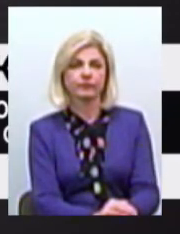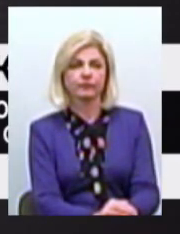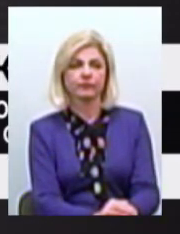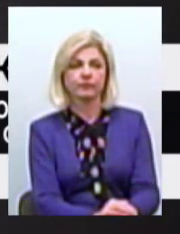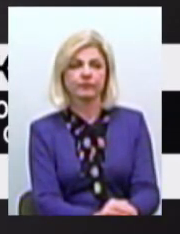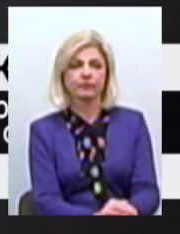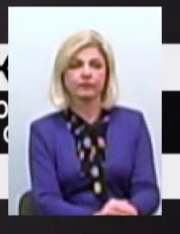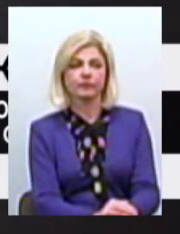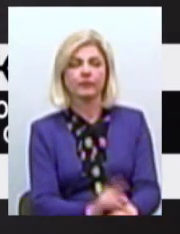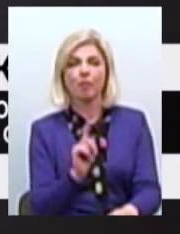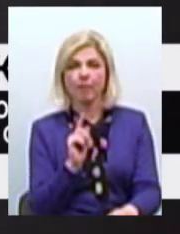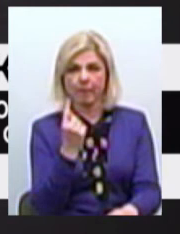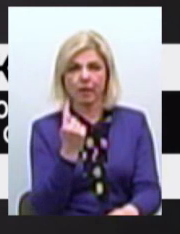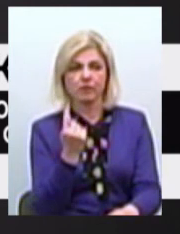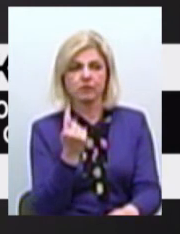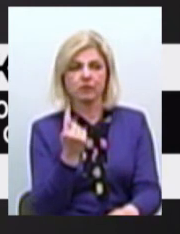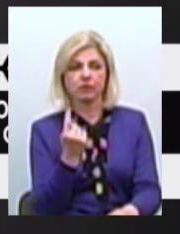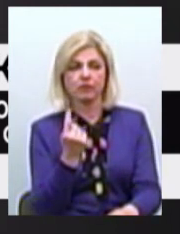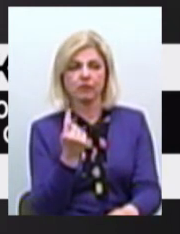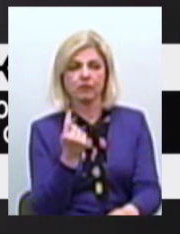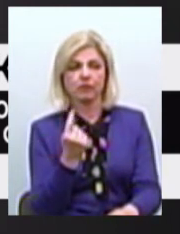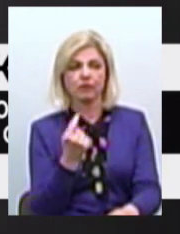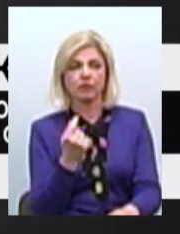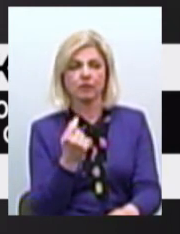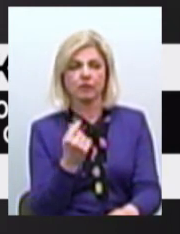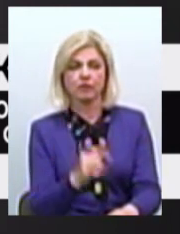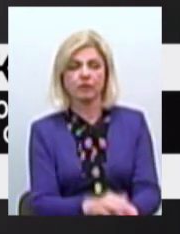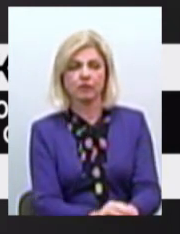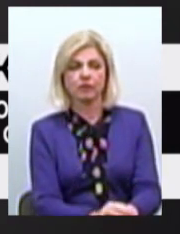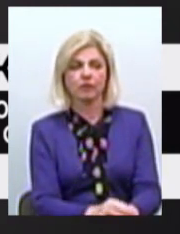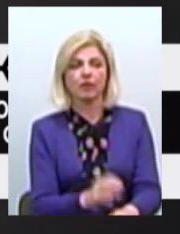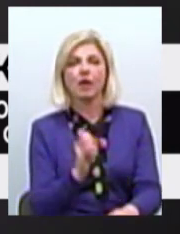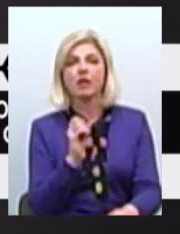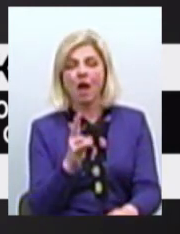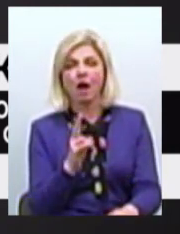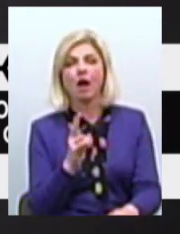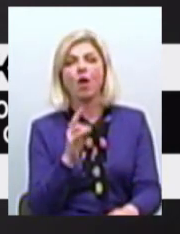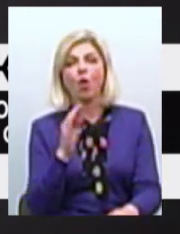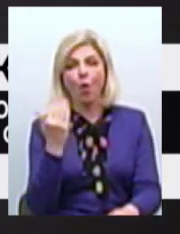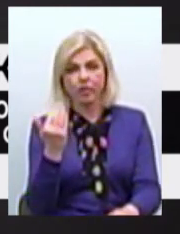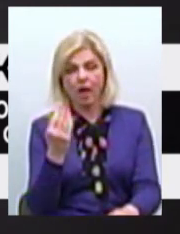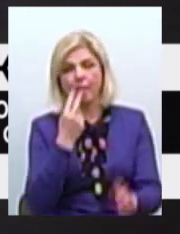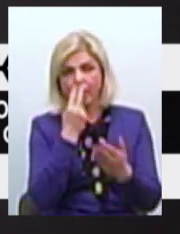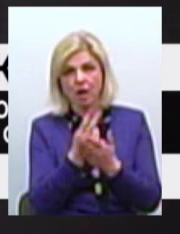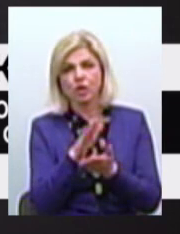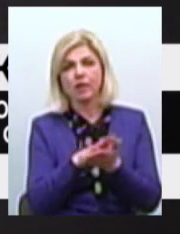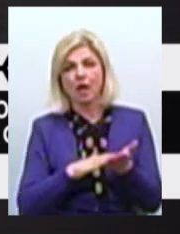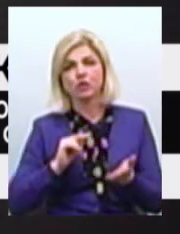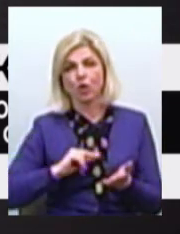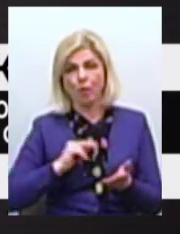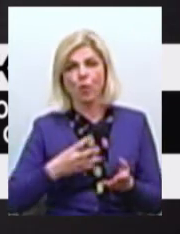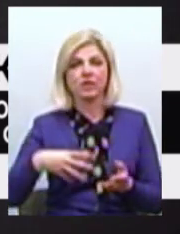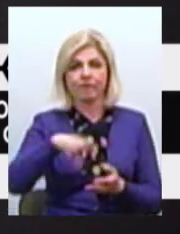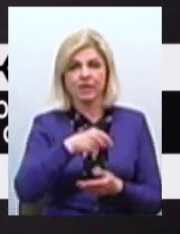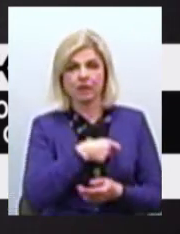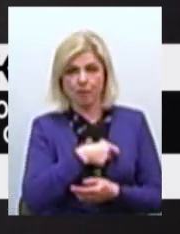Перше Це Як вона бачує Подальшу роботу З усіма депутатами Перше